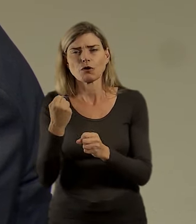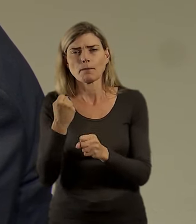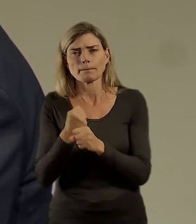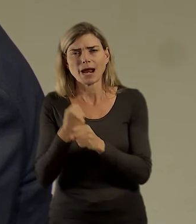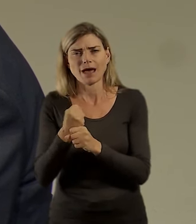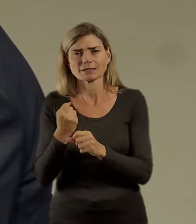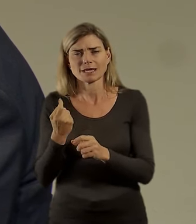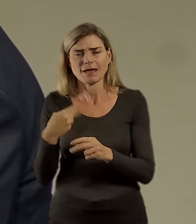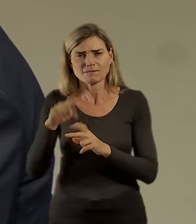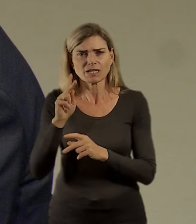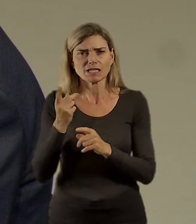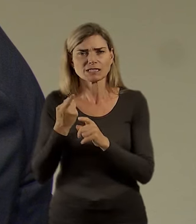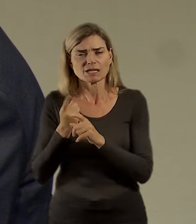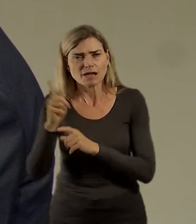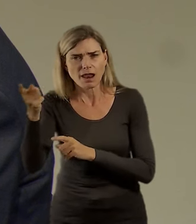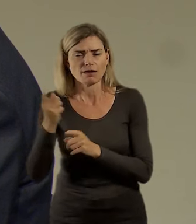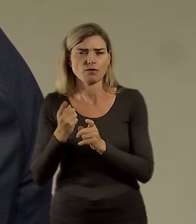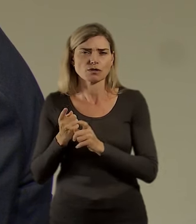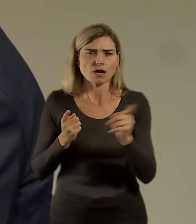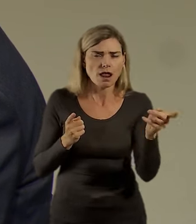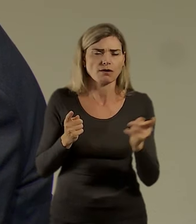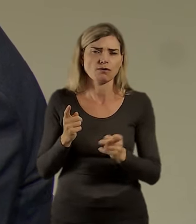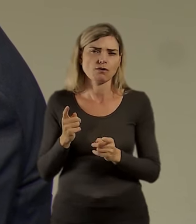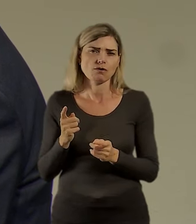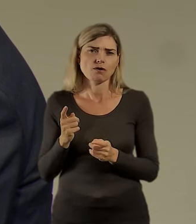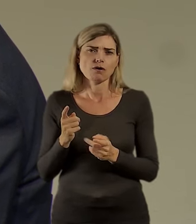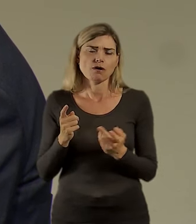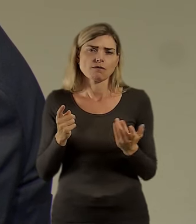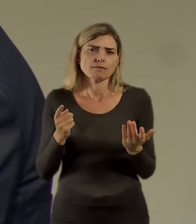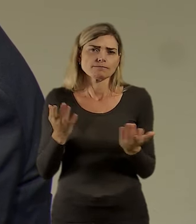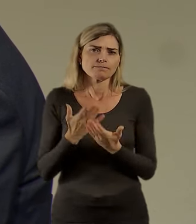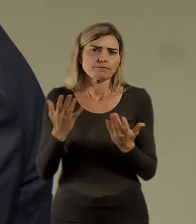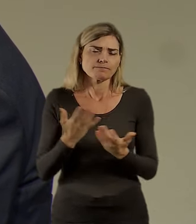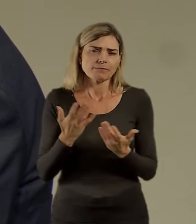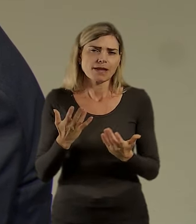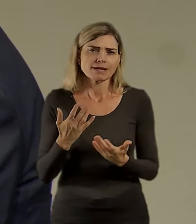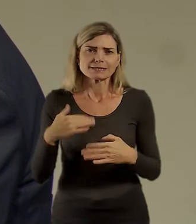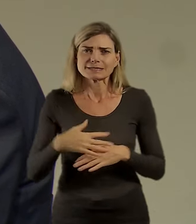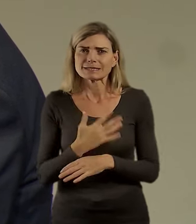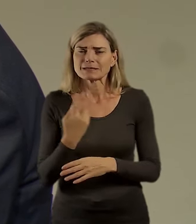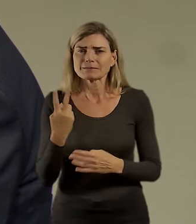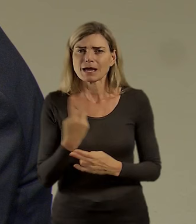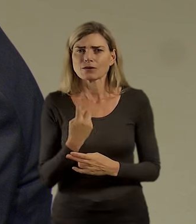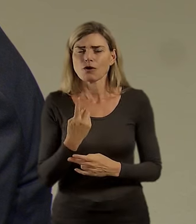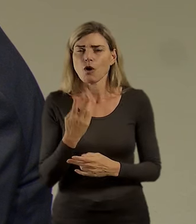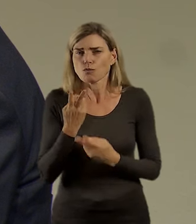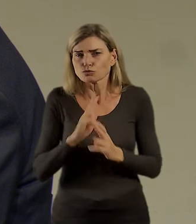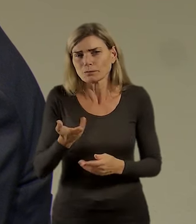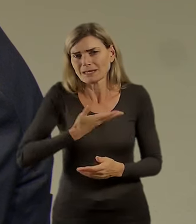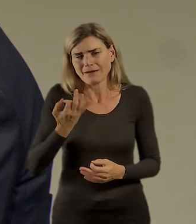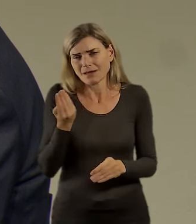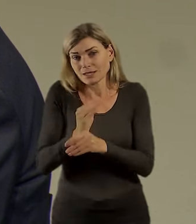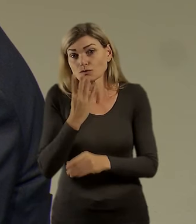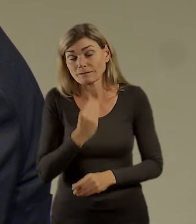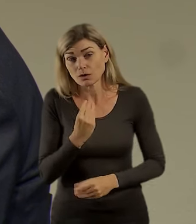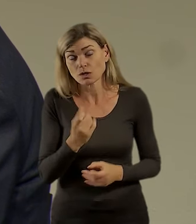jako směřuješ a může to mít vlastně přidanou hodnotu, protože ti to